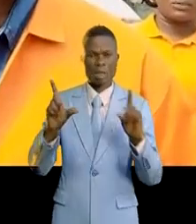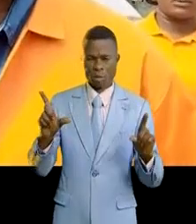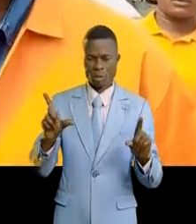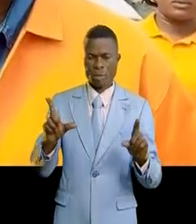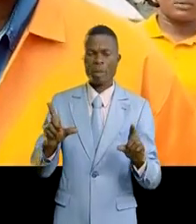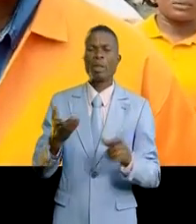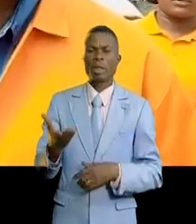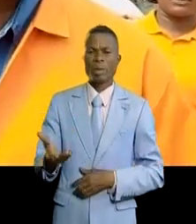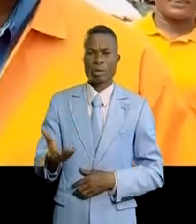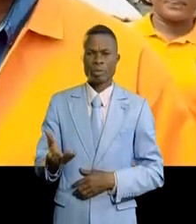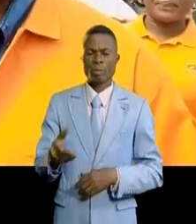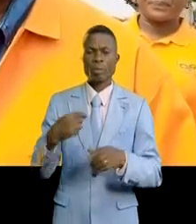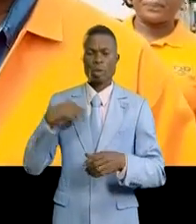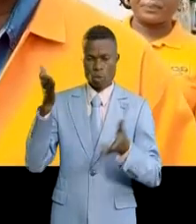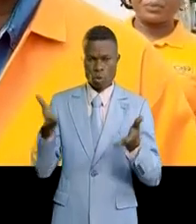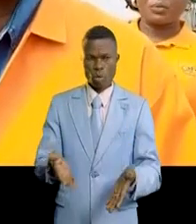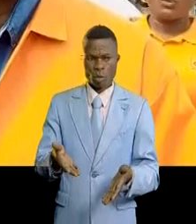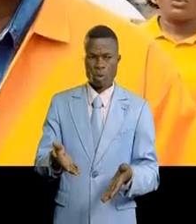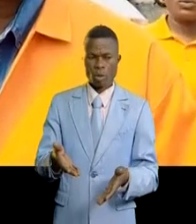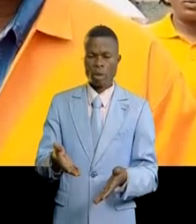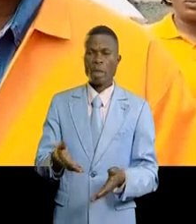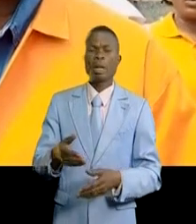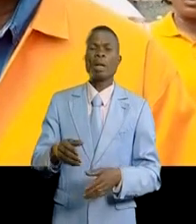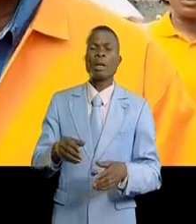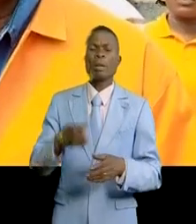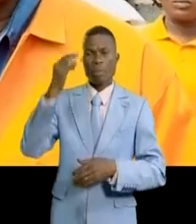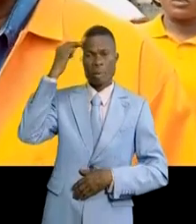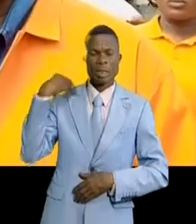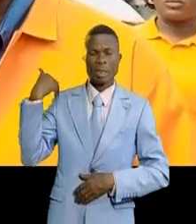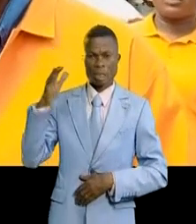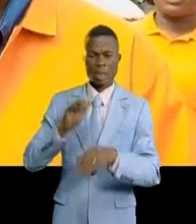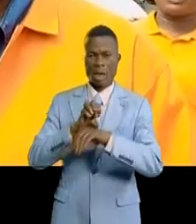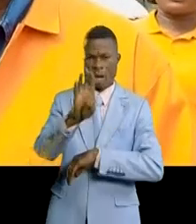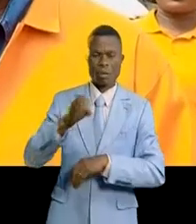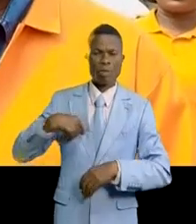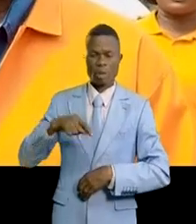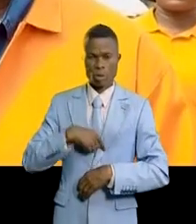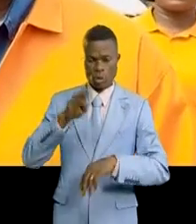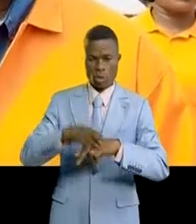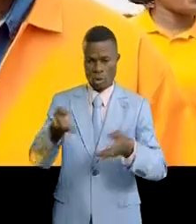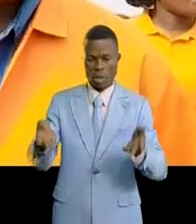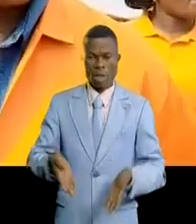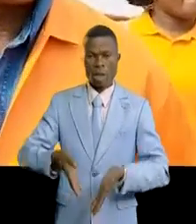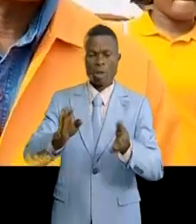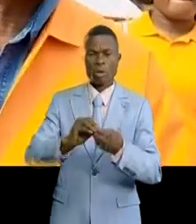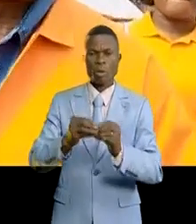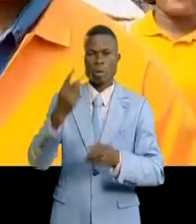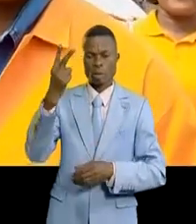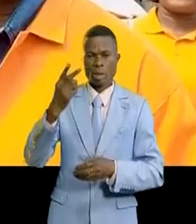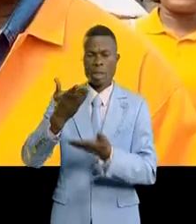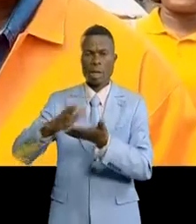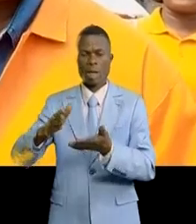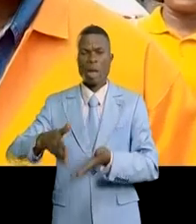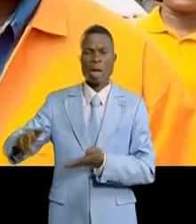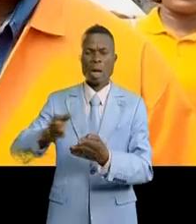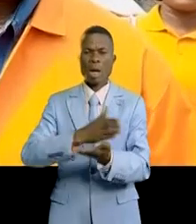la situation. Donc nous sommes dans la suite du ministre d'Etat et maintenant nous sommes sur la route nationale numéro 2 dans les tronçons qui vont